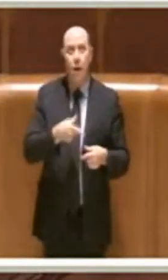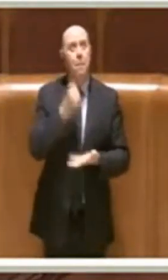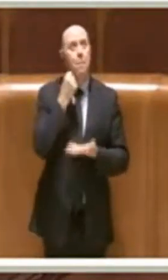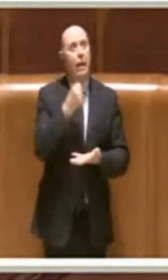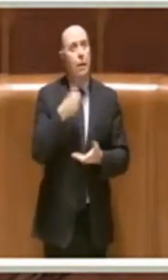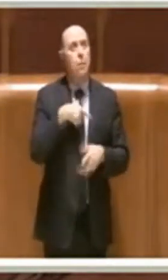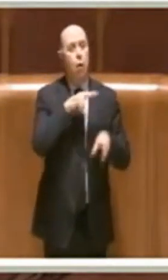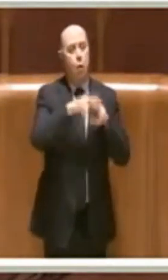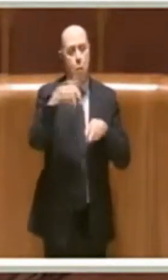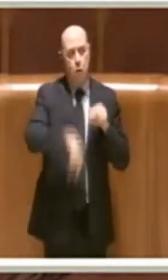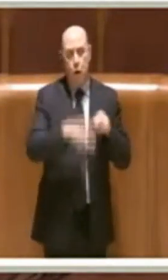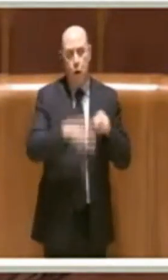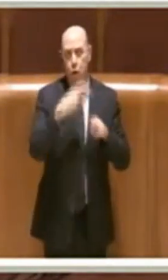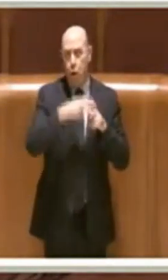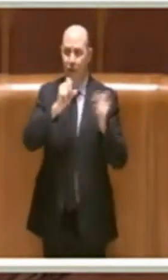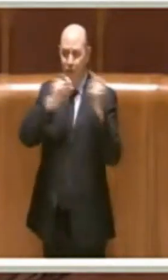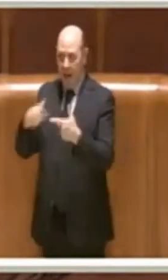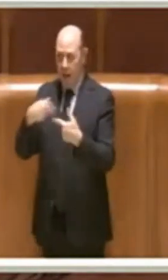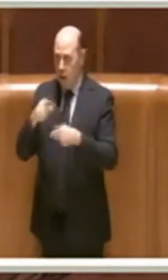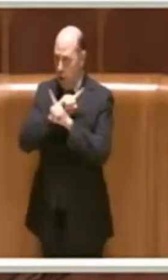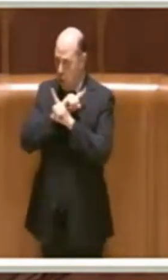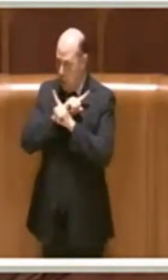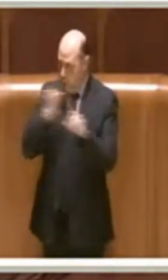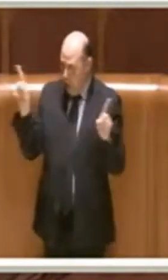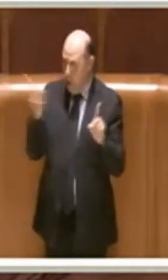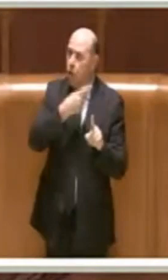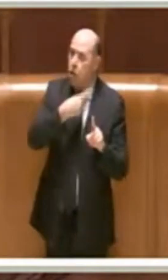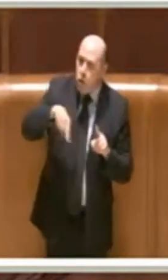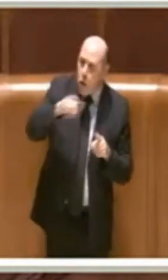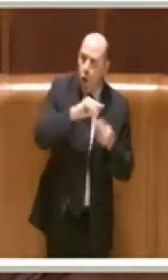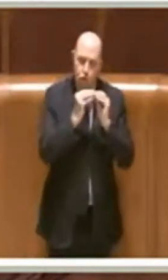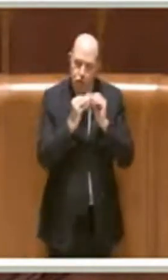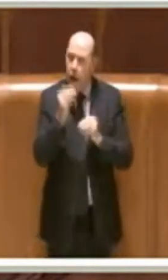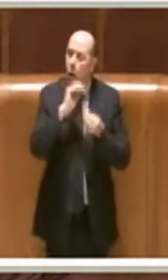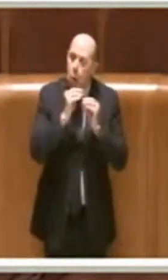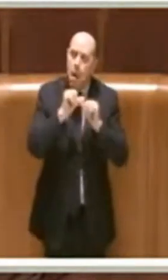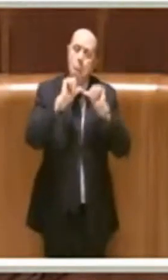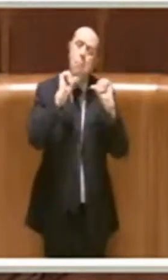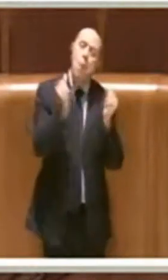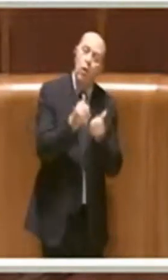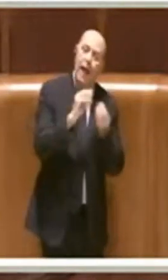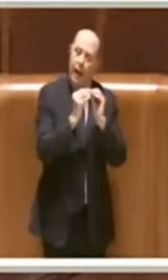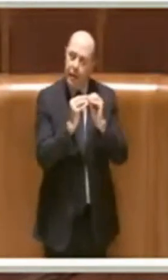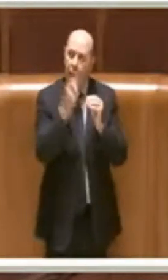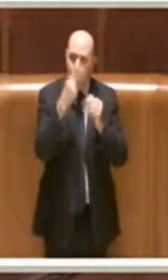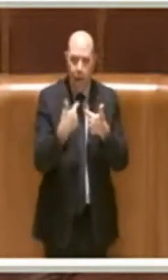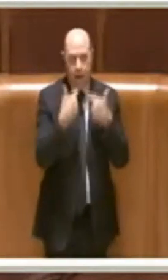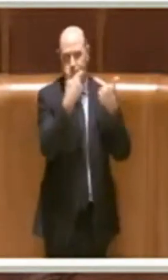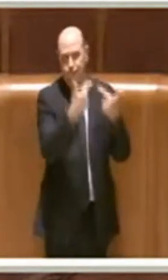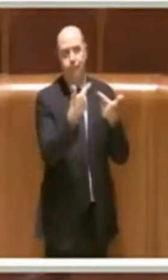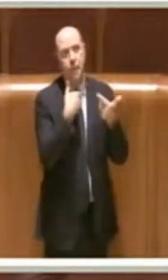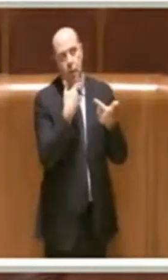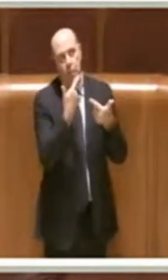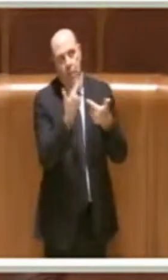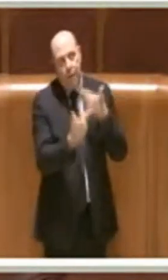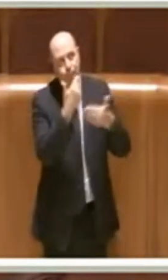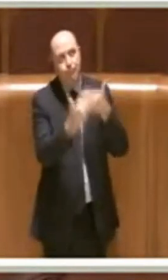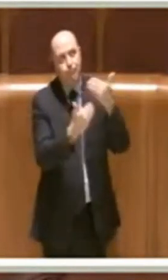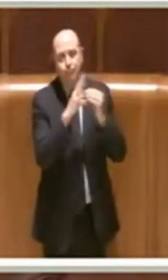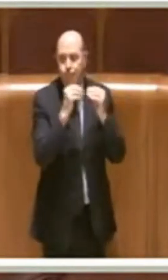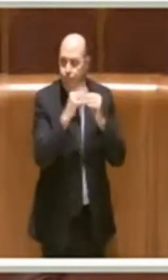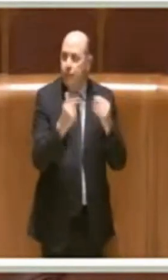del Comune di Roma, ma stiamo cercando solo una modalità per valorizzarlo e per metterlo a disposizione dei